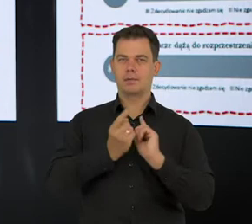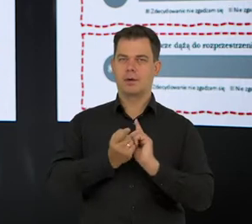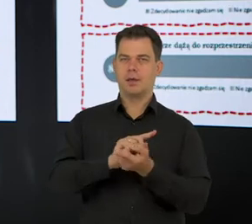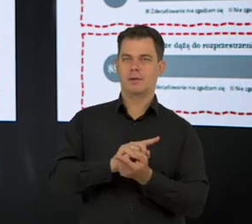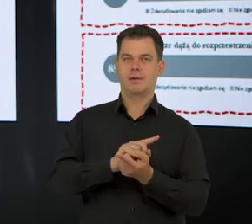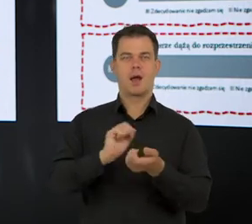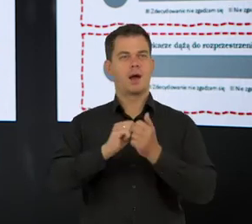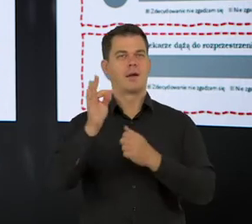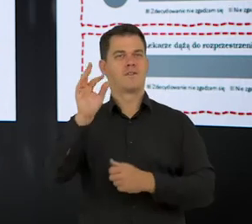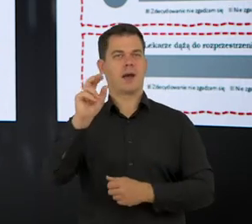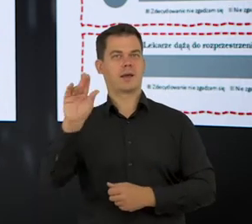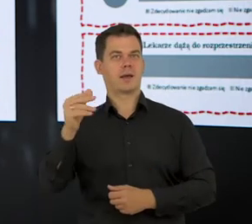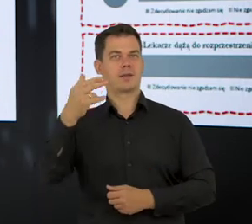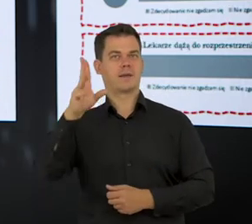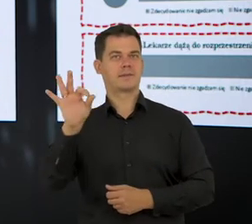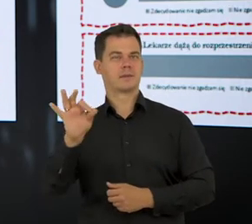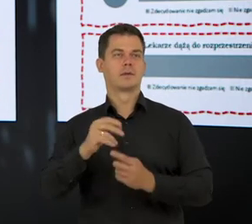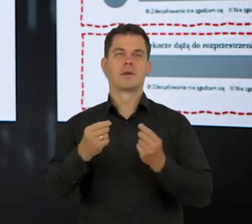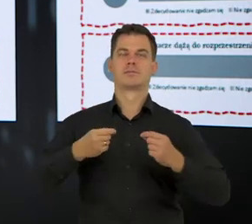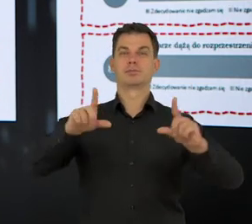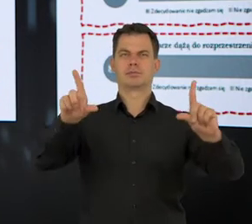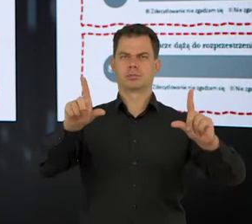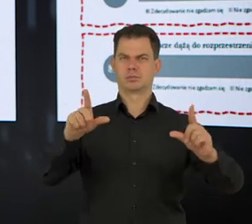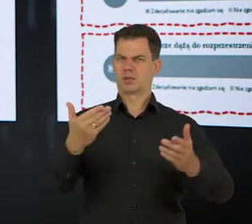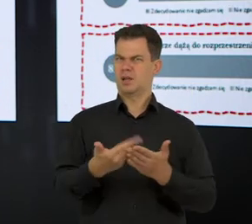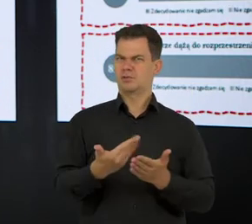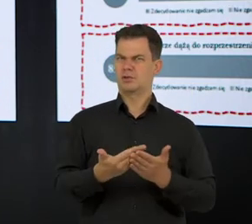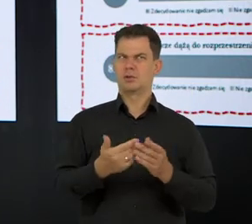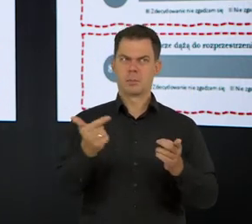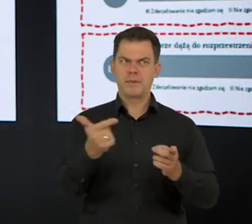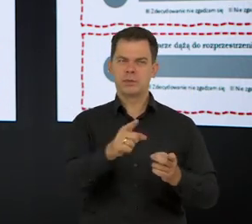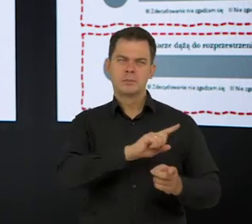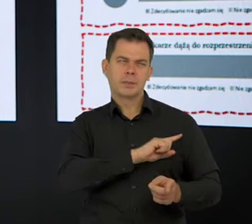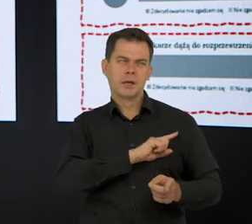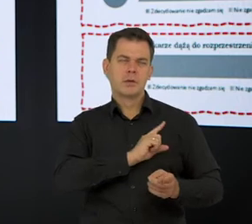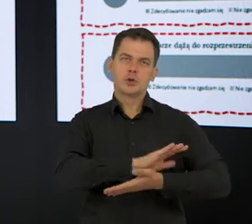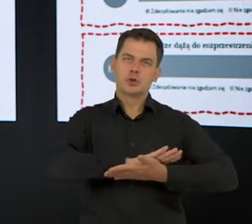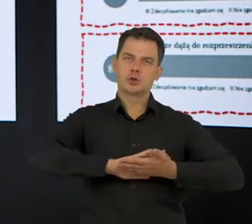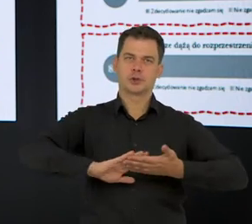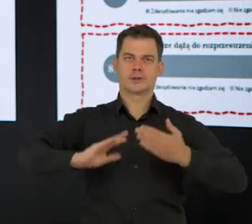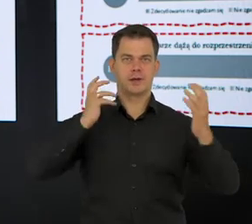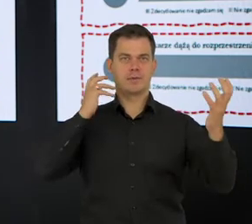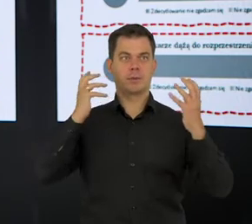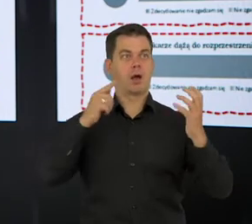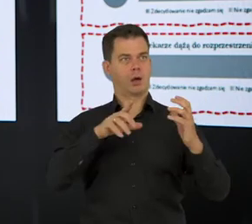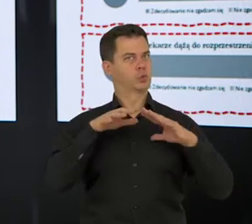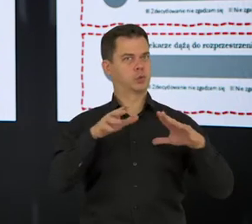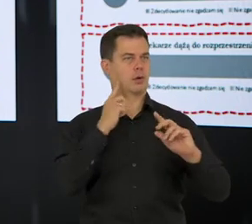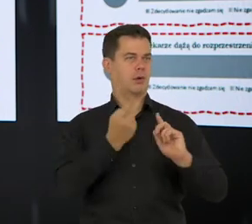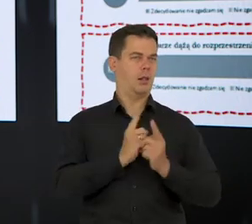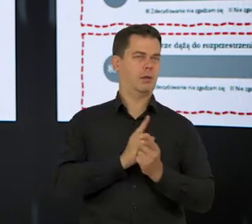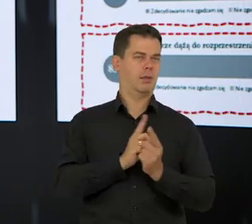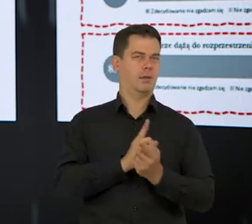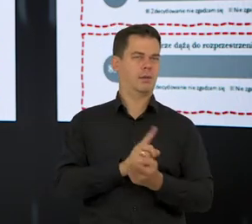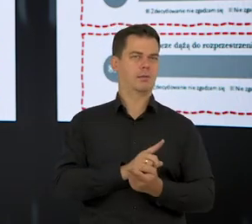dezinformacja, jakiś fake news puszczony na antenę. Jak to jest, że w mediach, które powinny tak naprawdę czuwać, te informacje